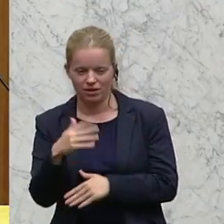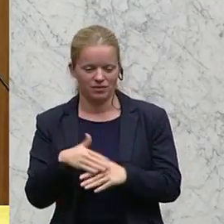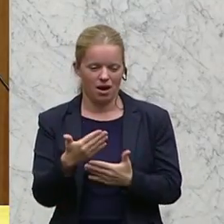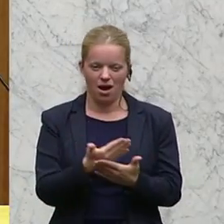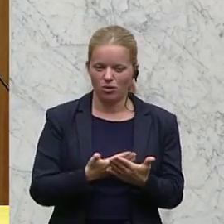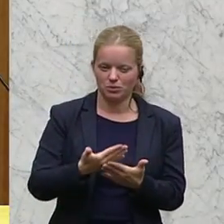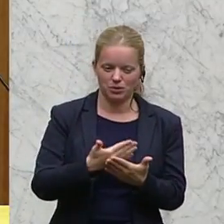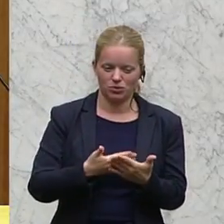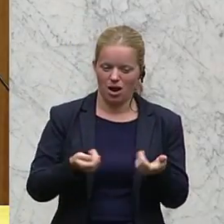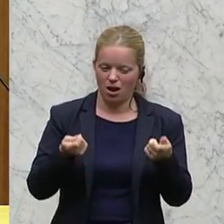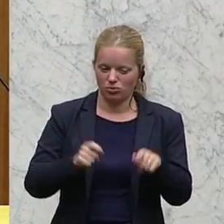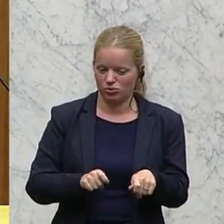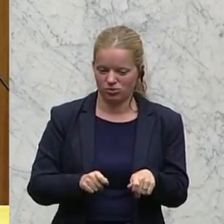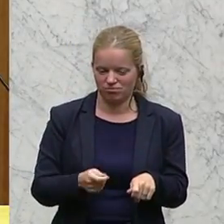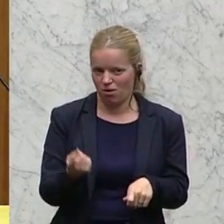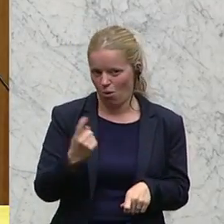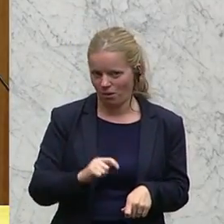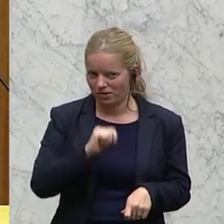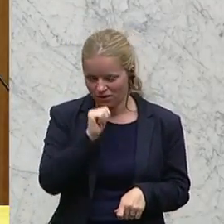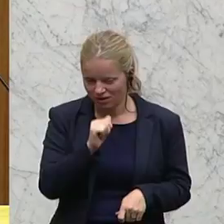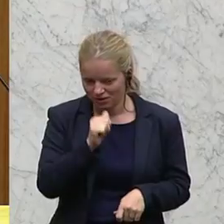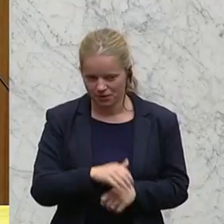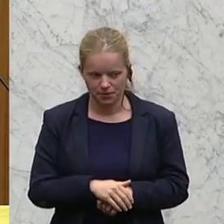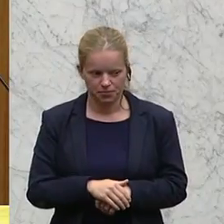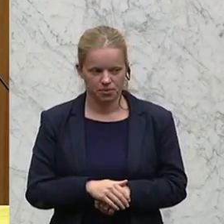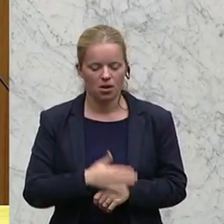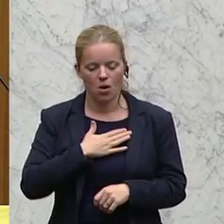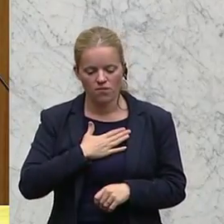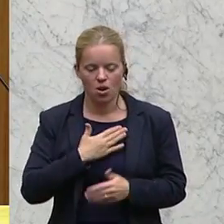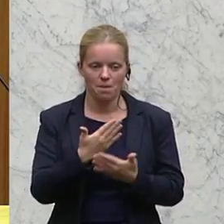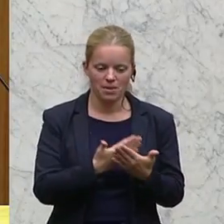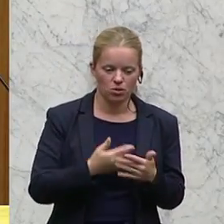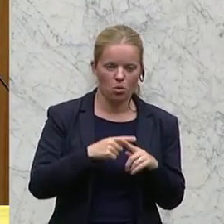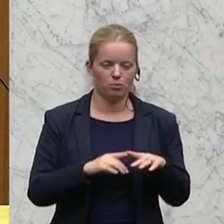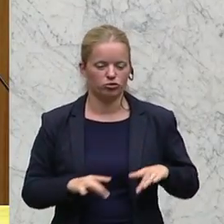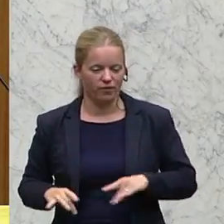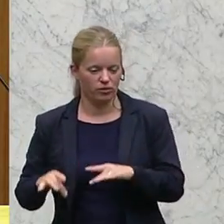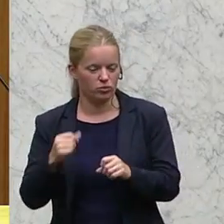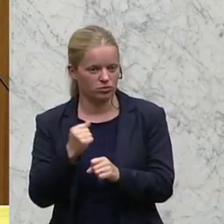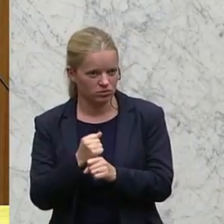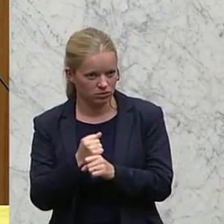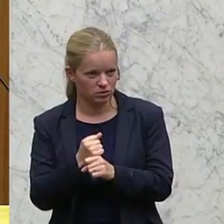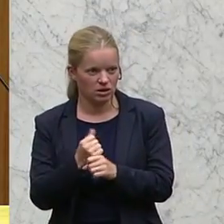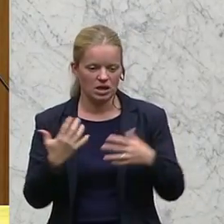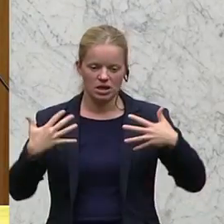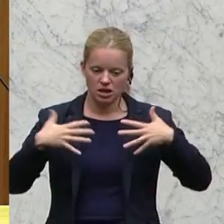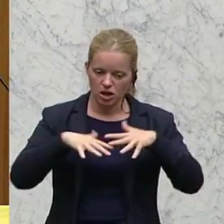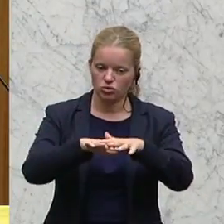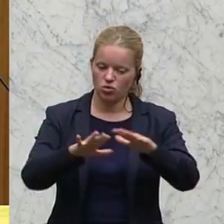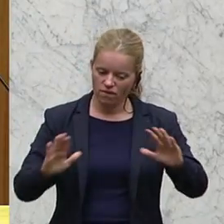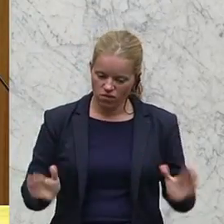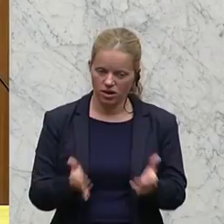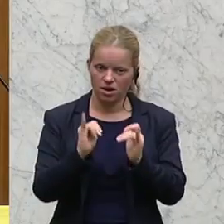Ausbildungsabschluss nicht zu erwarten. Wenn gleich Bildung und Beschäftigung Integration fördern,